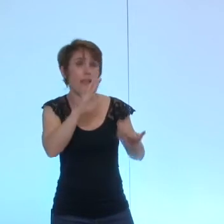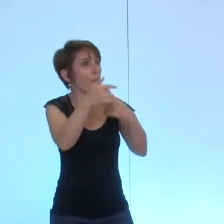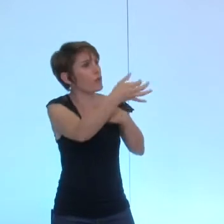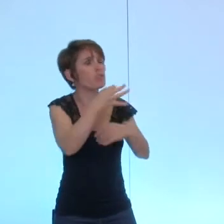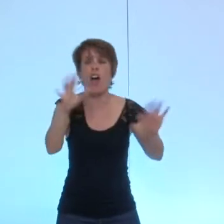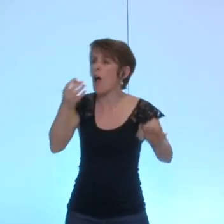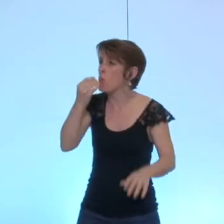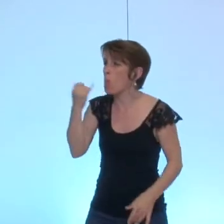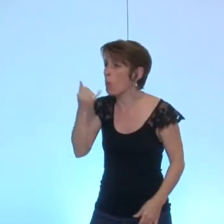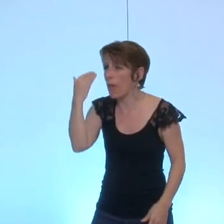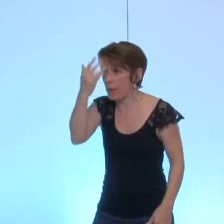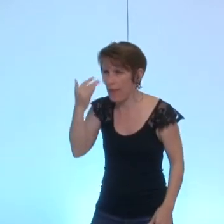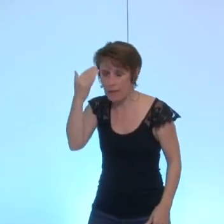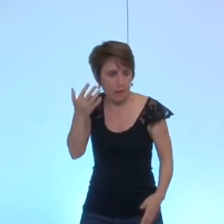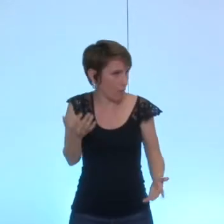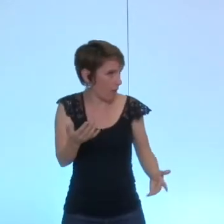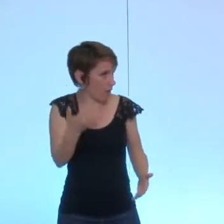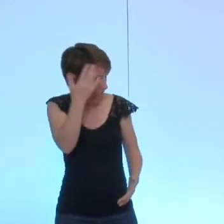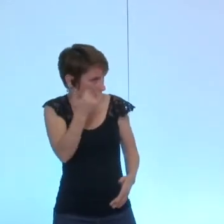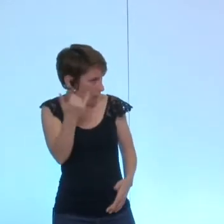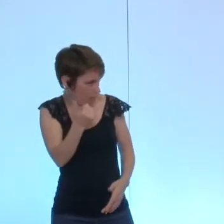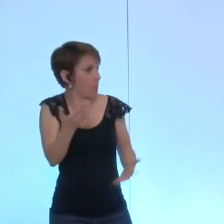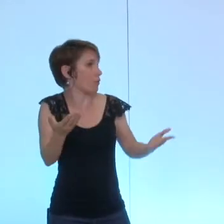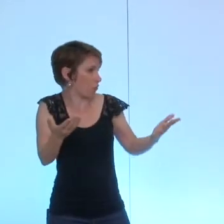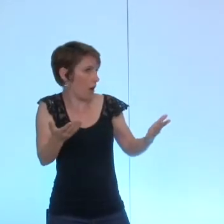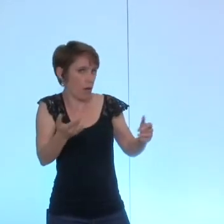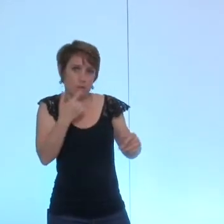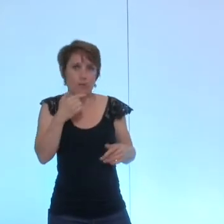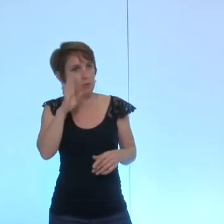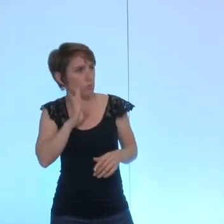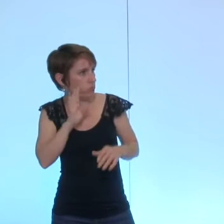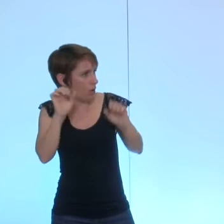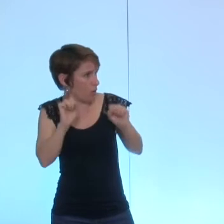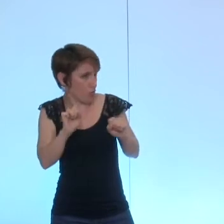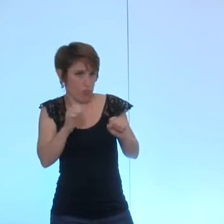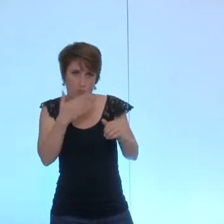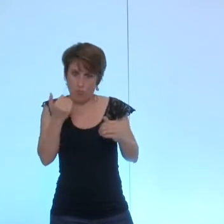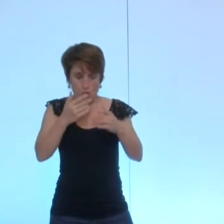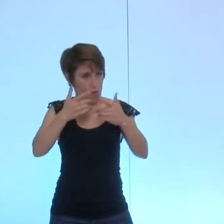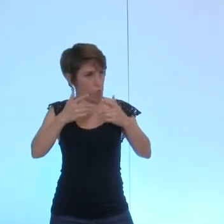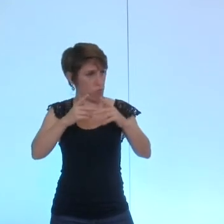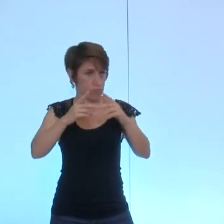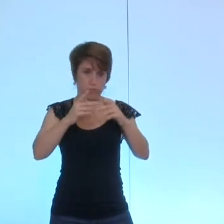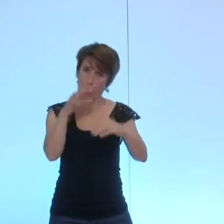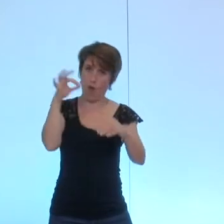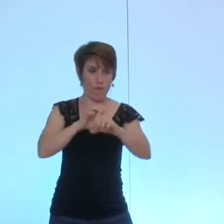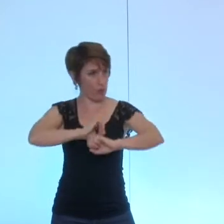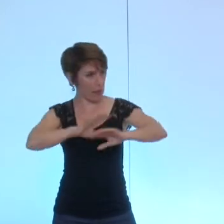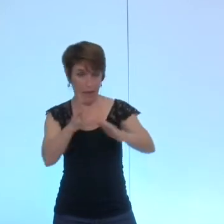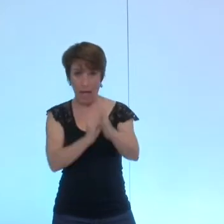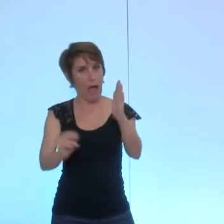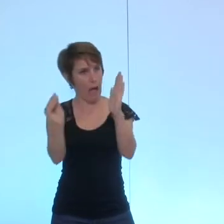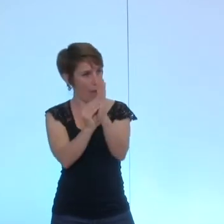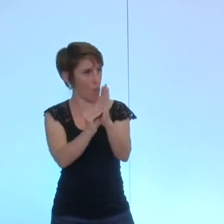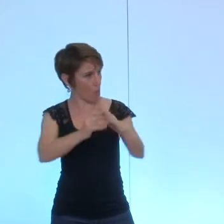si cette inquiétude n'a pas lieu d'être raison de plus pour totalement la dissiper en votant cet amendement qui n'est pas